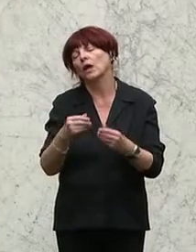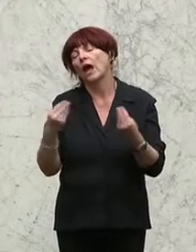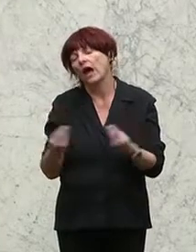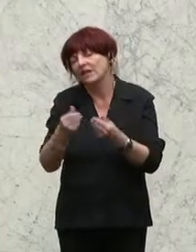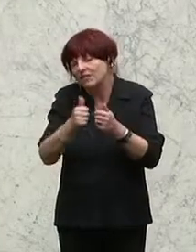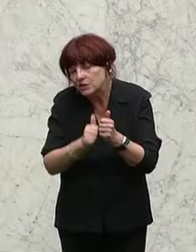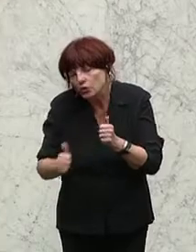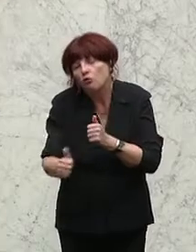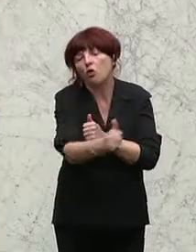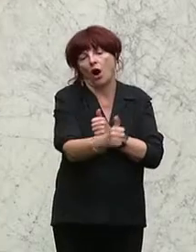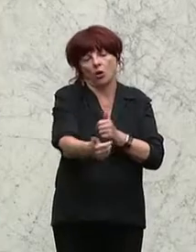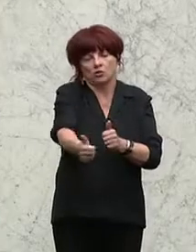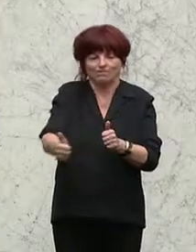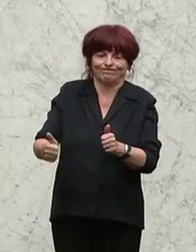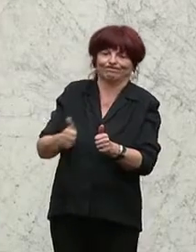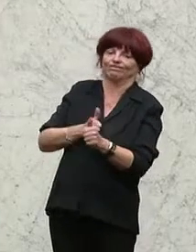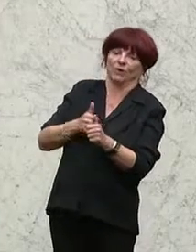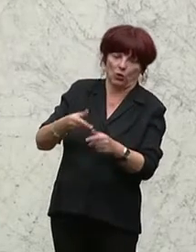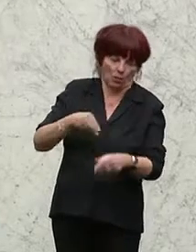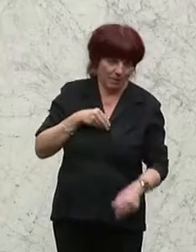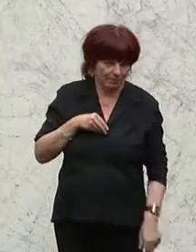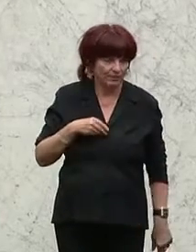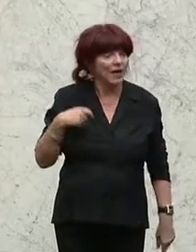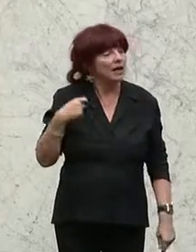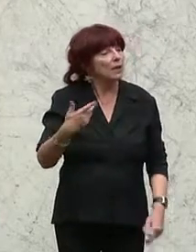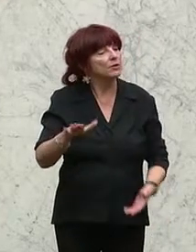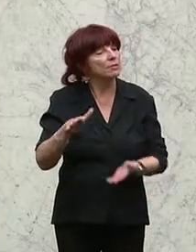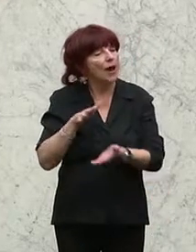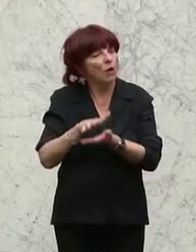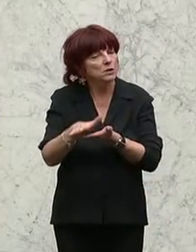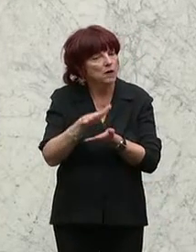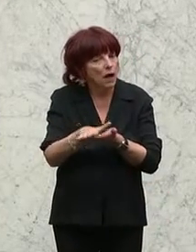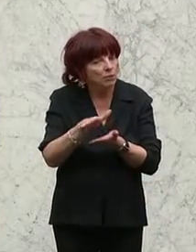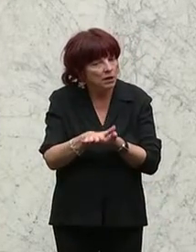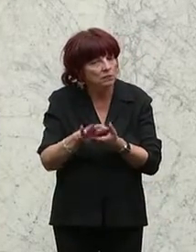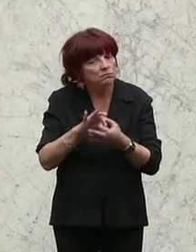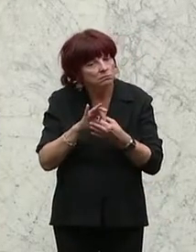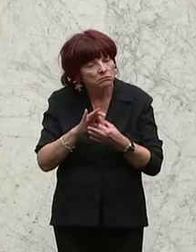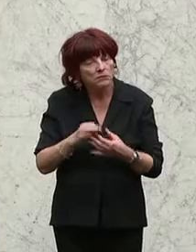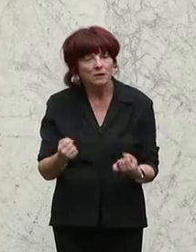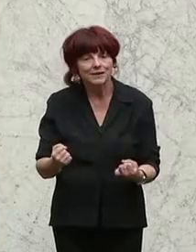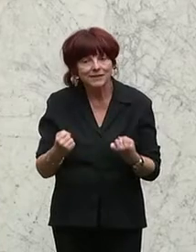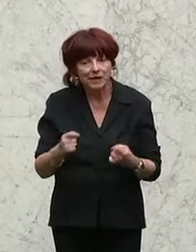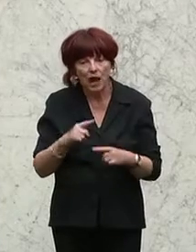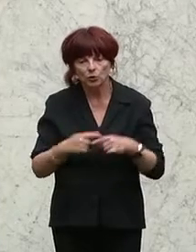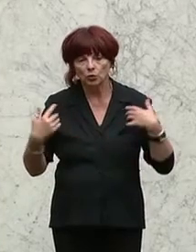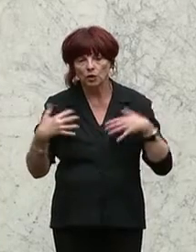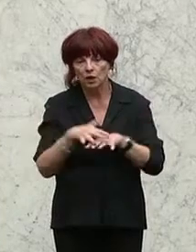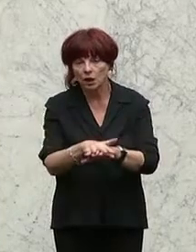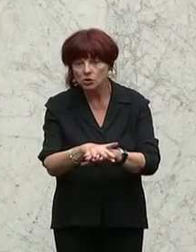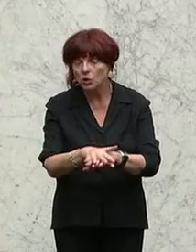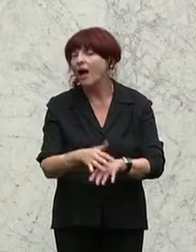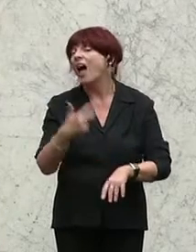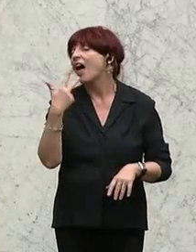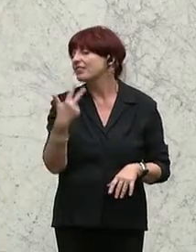Ausgaben gegeben hat im Bereich der Sicherheit und der Integration, dass in die dreistelligen